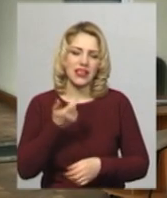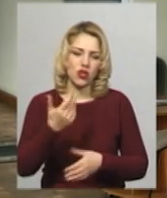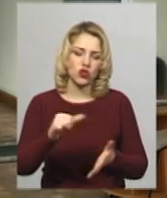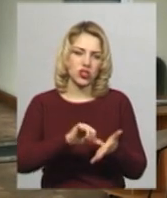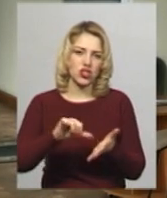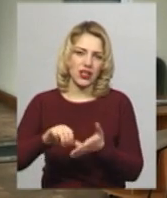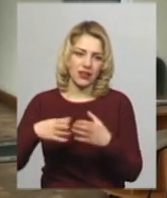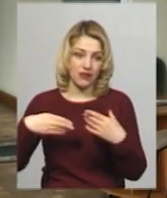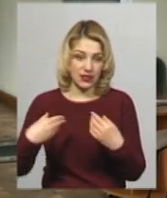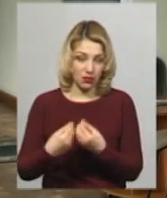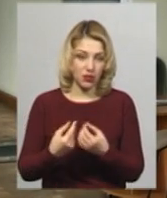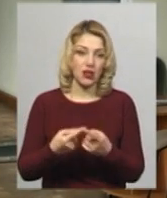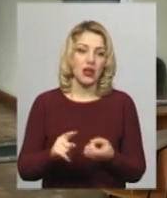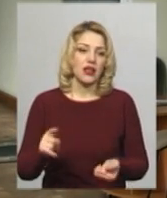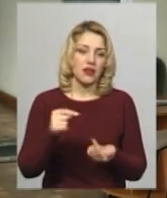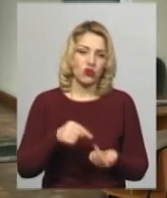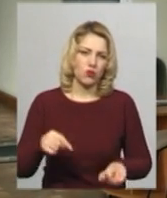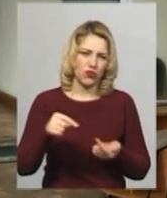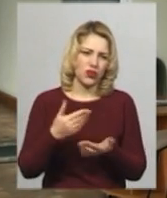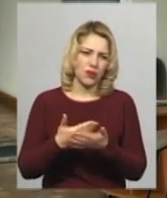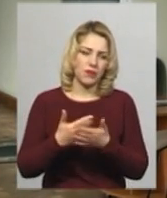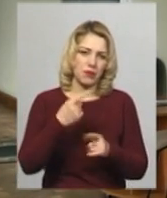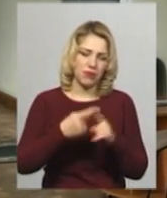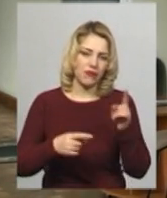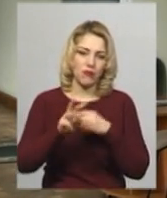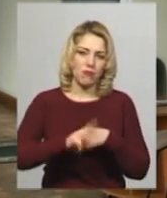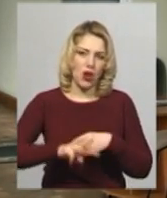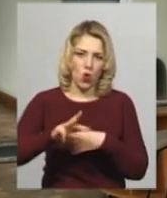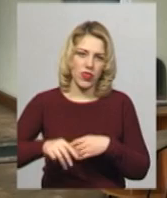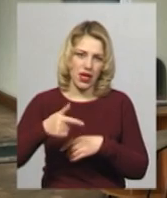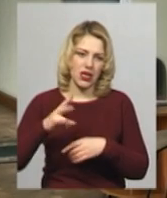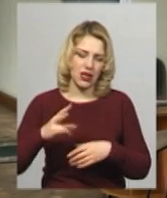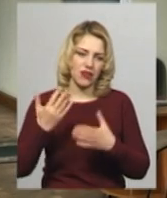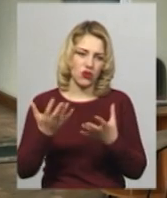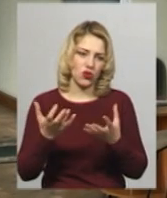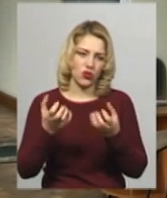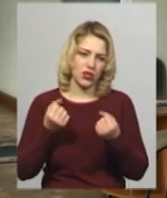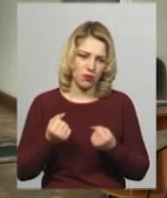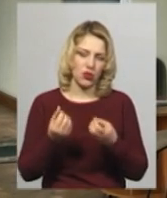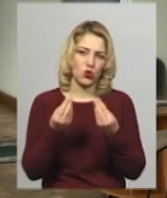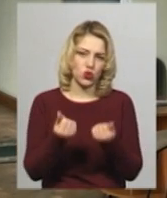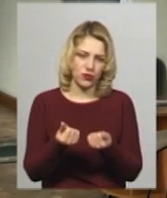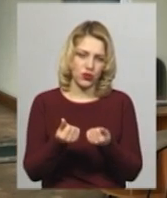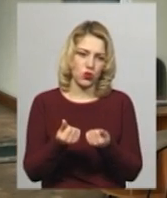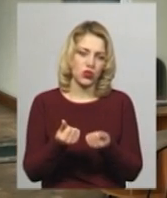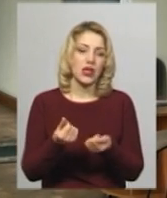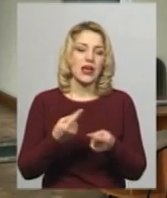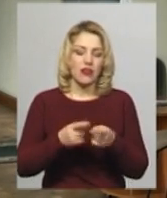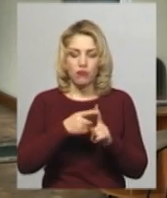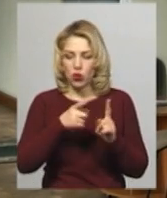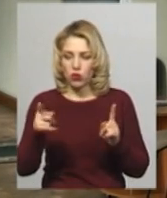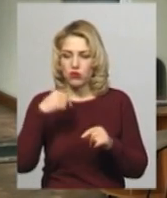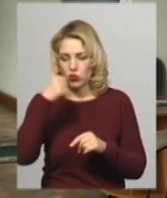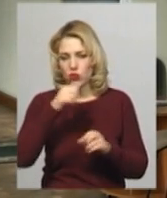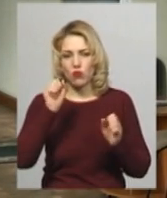Відповідно, сьогодні в середньому це півмільйона гривень. Вони отримали грошовими коштами і впродовж року мають за ці гроші купити